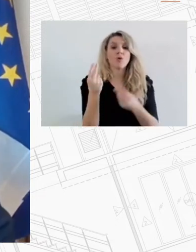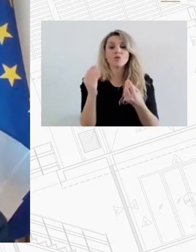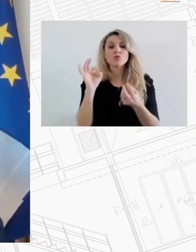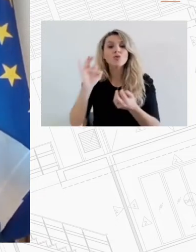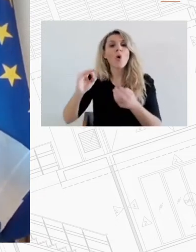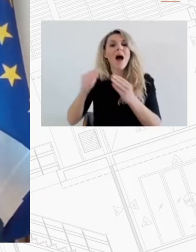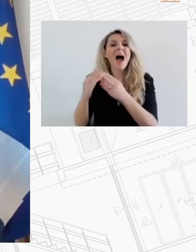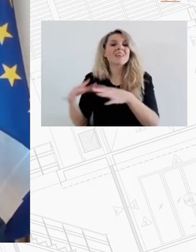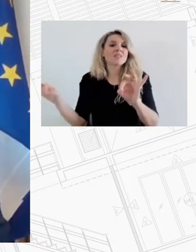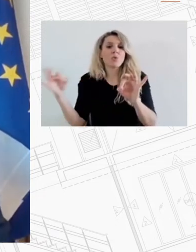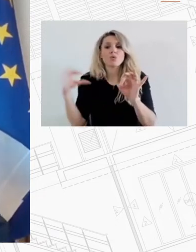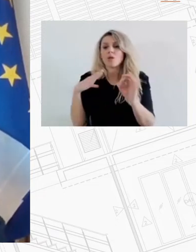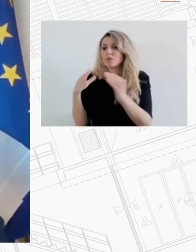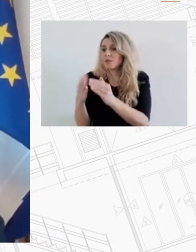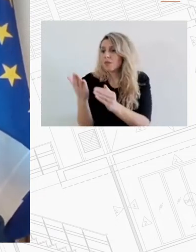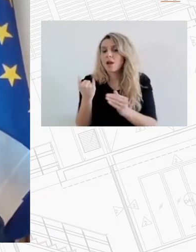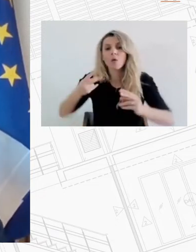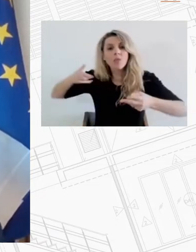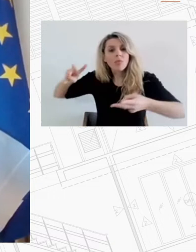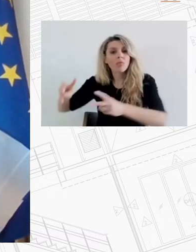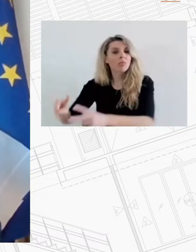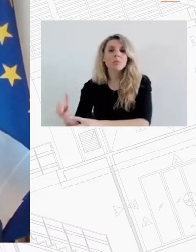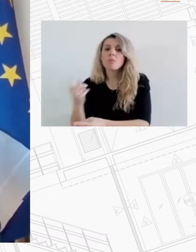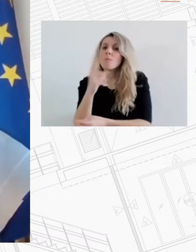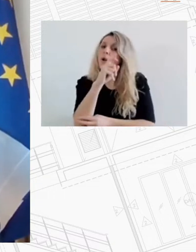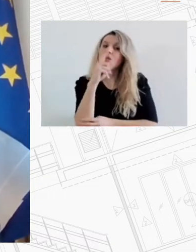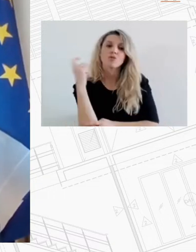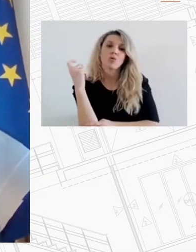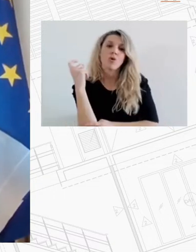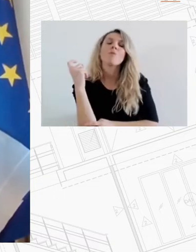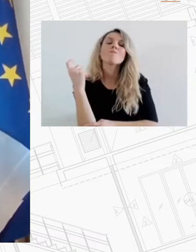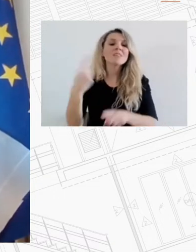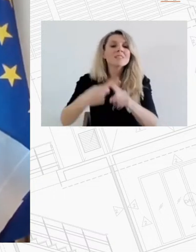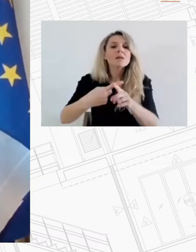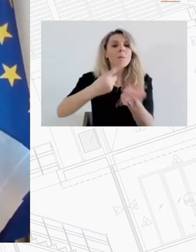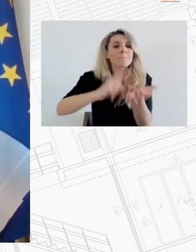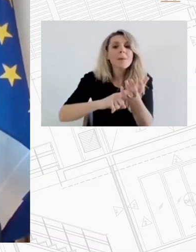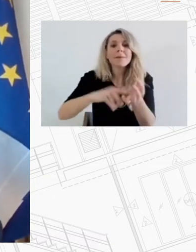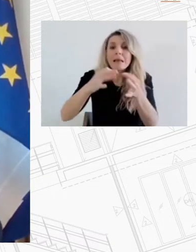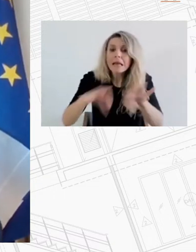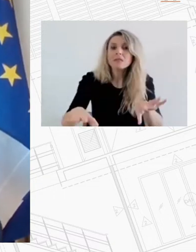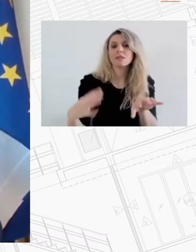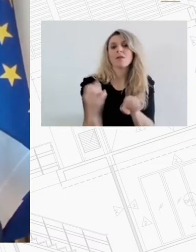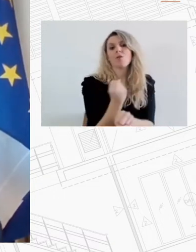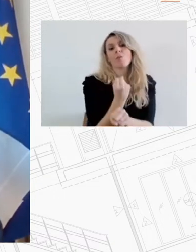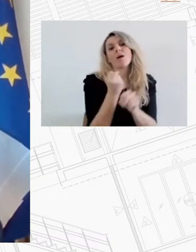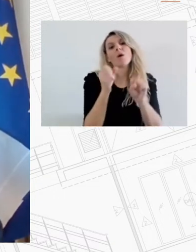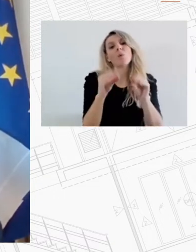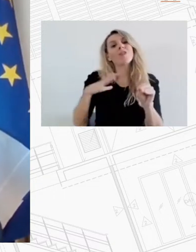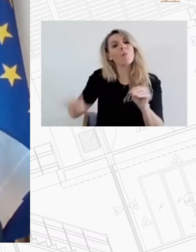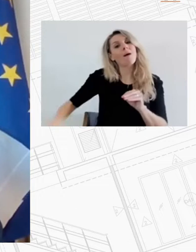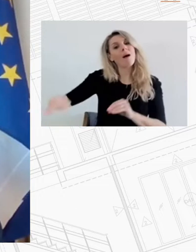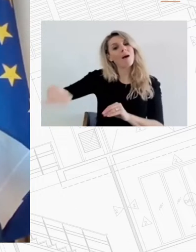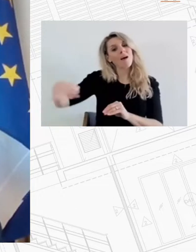παροχή διώσιμων στεγαστικών λύσεων για τις ευάλωτες ομάδες είναι καταδικασμένες να αποτύχουν και εμπλέον η